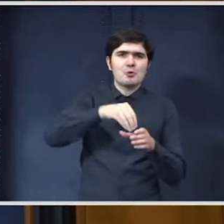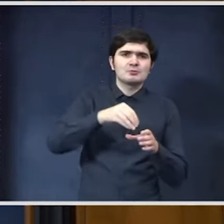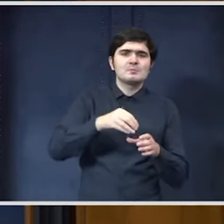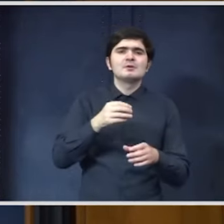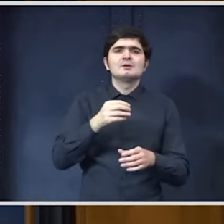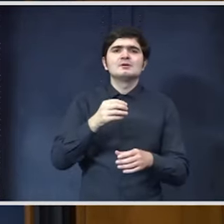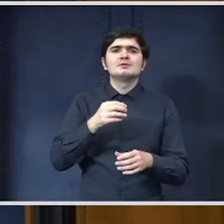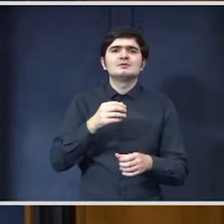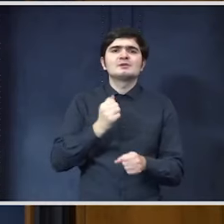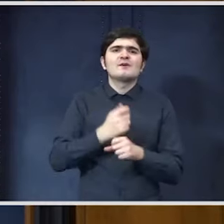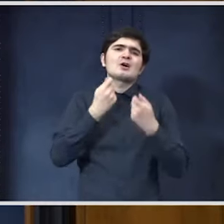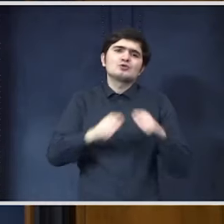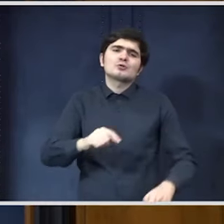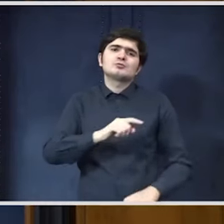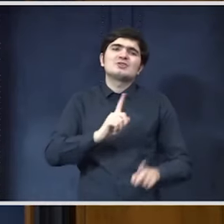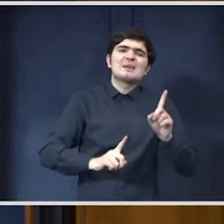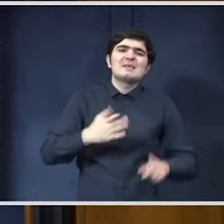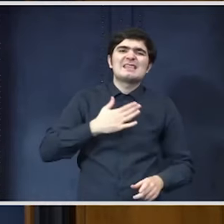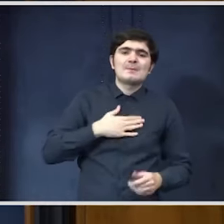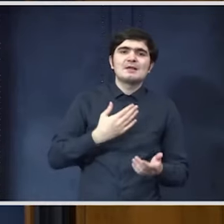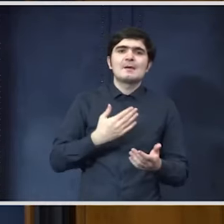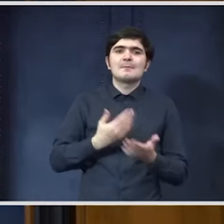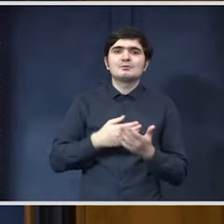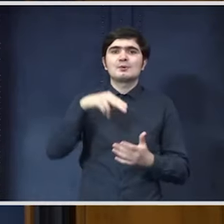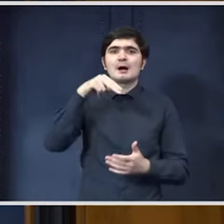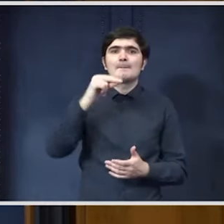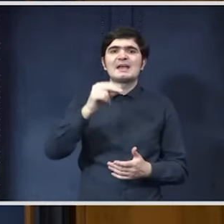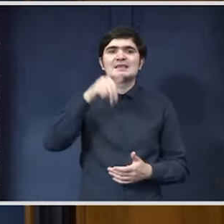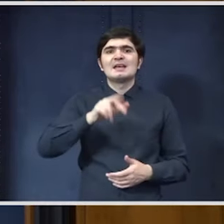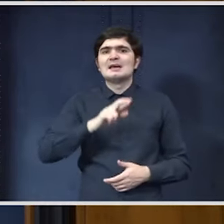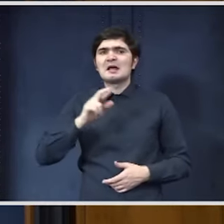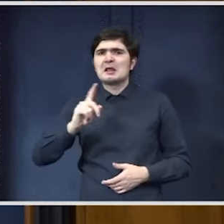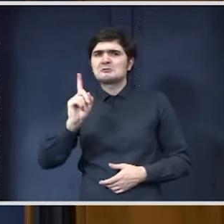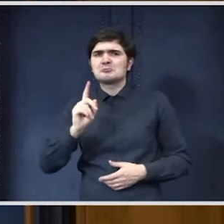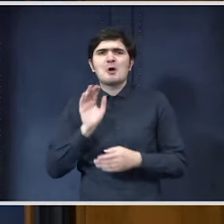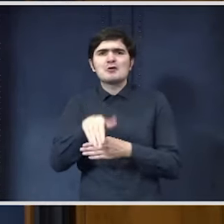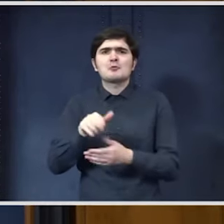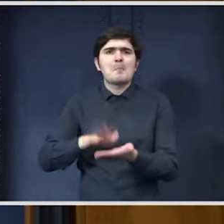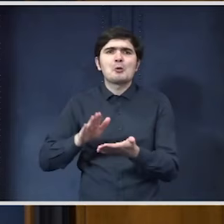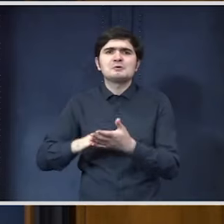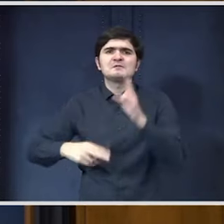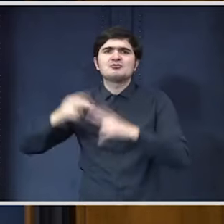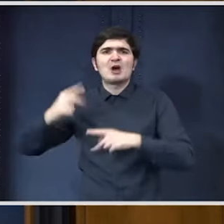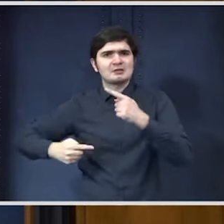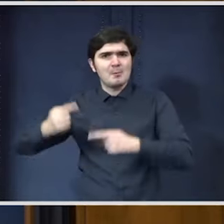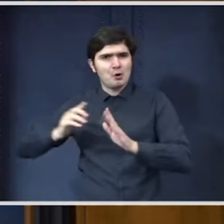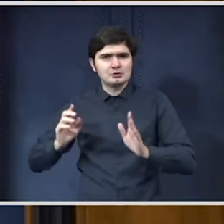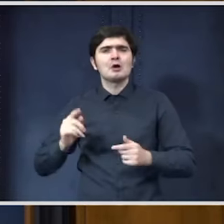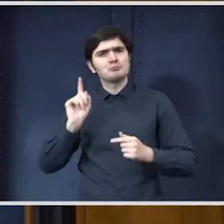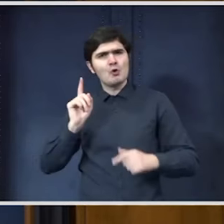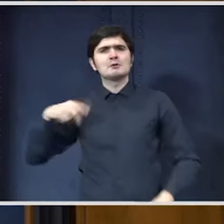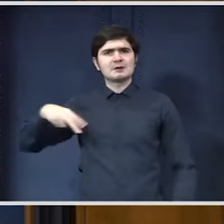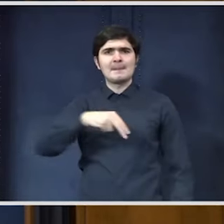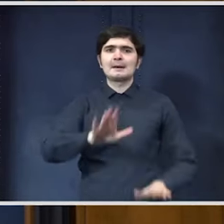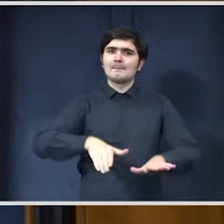ce depinde de mine și de noi pentru ca PNRR să nu fie motiv de gâlceavă politică. Voi merge în Parlament pe